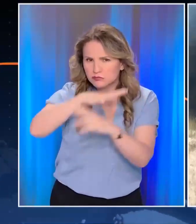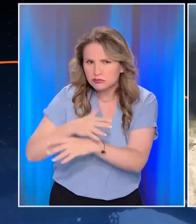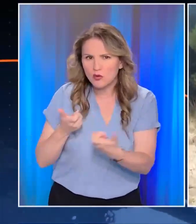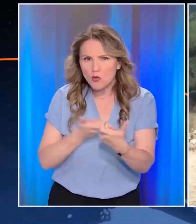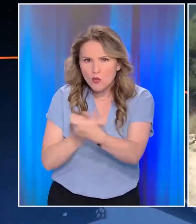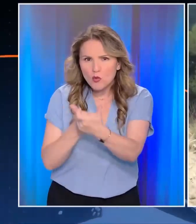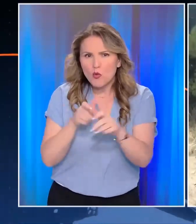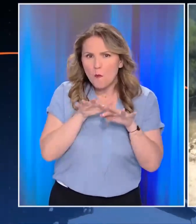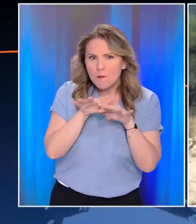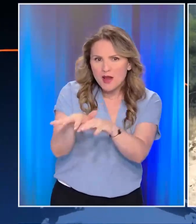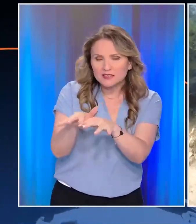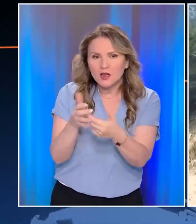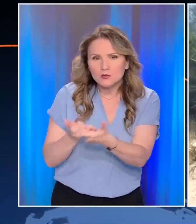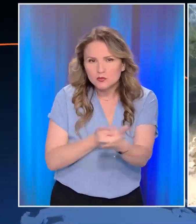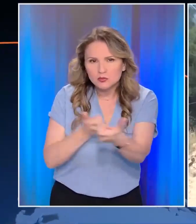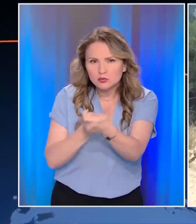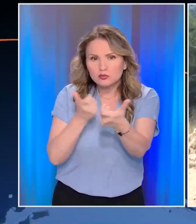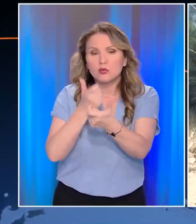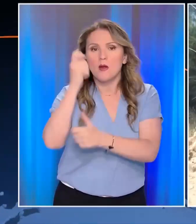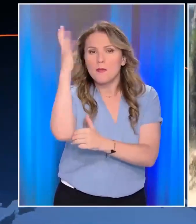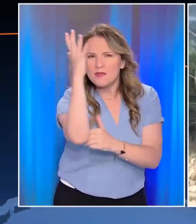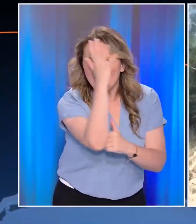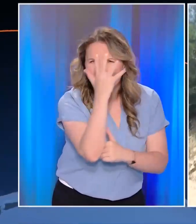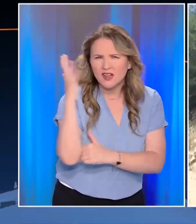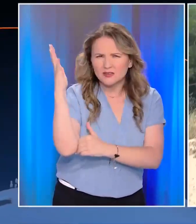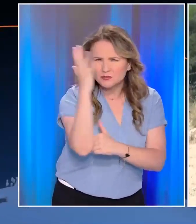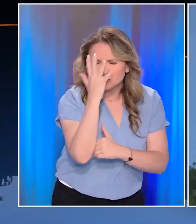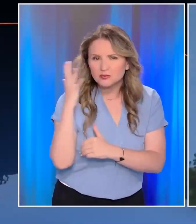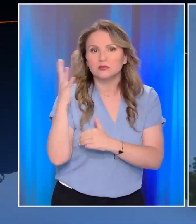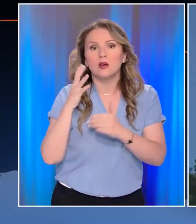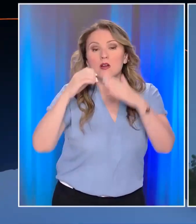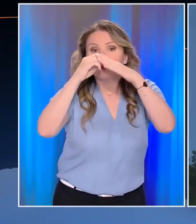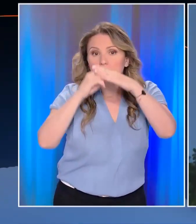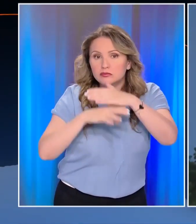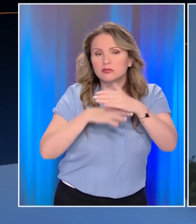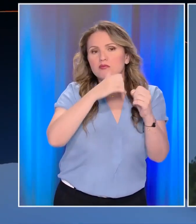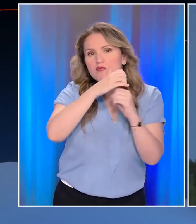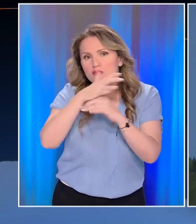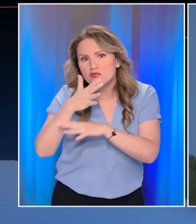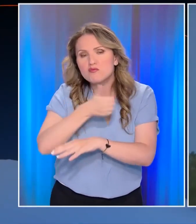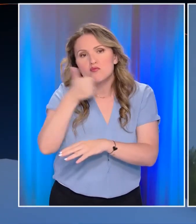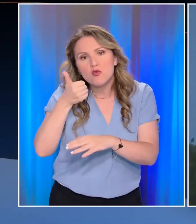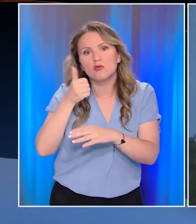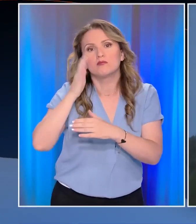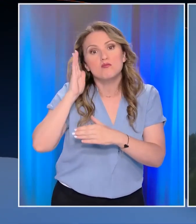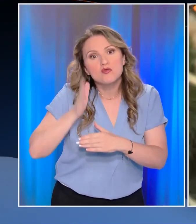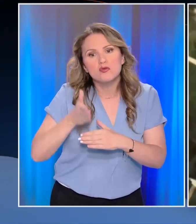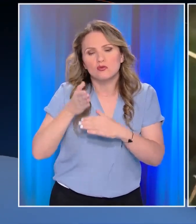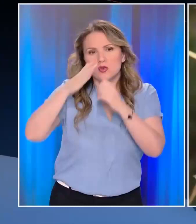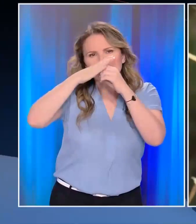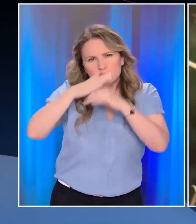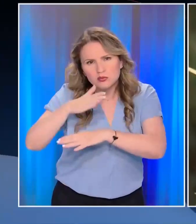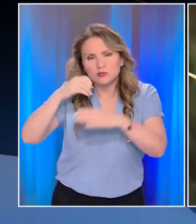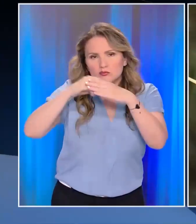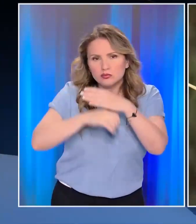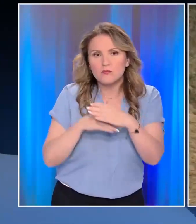στο κεντρικό πυρήνα, ο οποίος περιβάλλεται από πυκνά δέντρα και έτσι μόνο οι εναέριες δυνάμεις είναι εκείνες ουσιαστικά που είναι ικανές για να σβήσουν